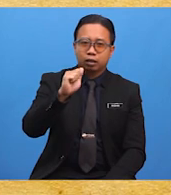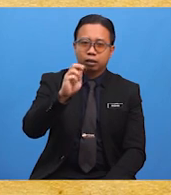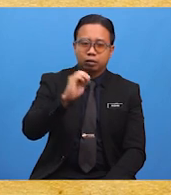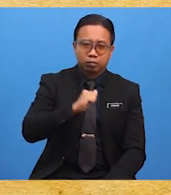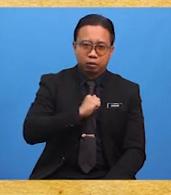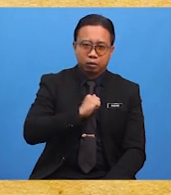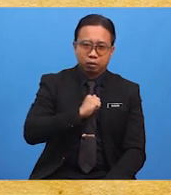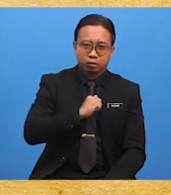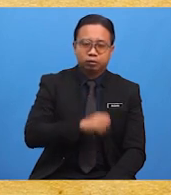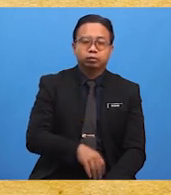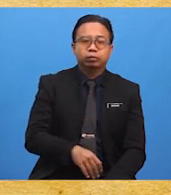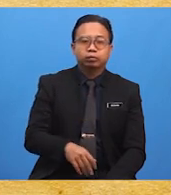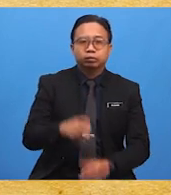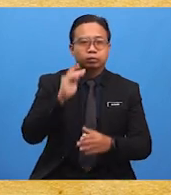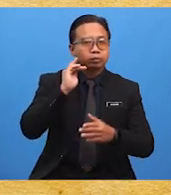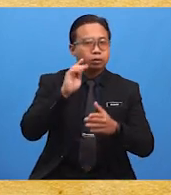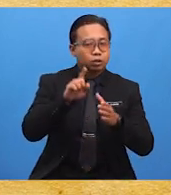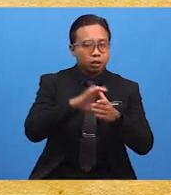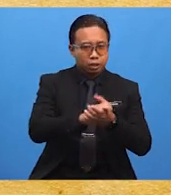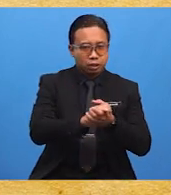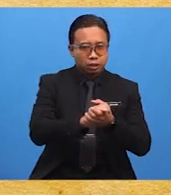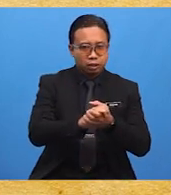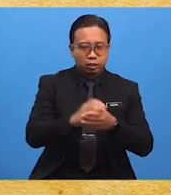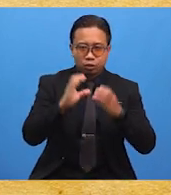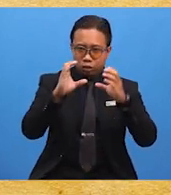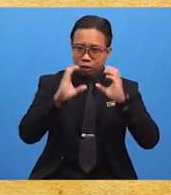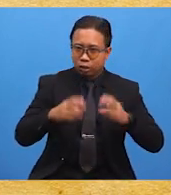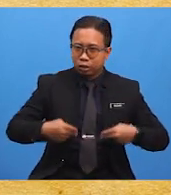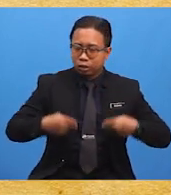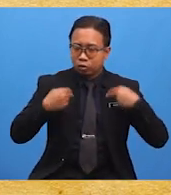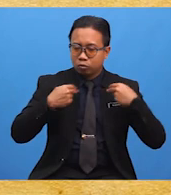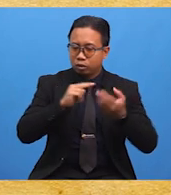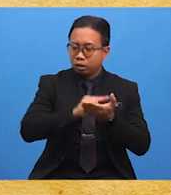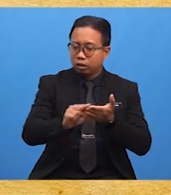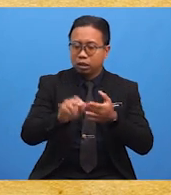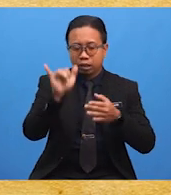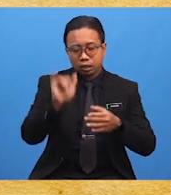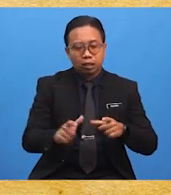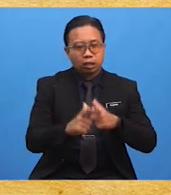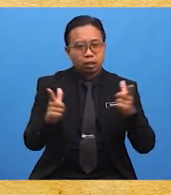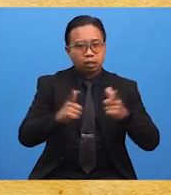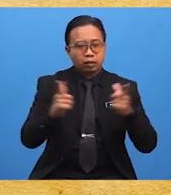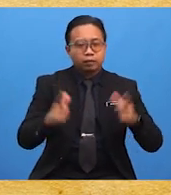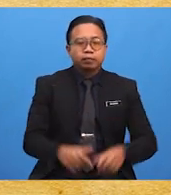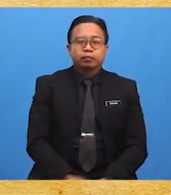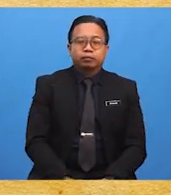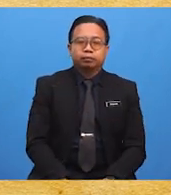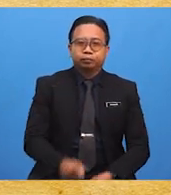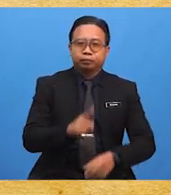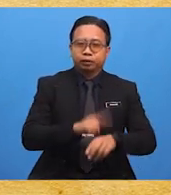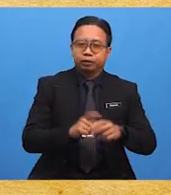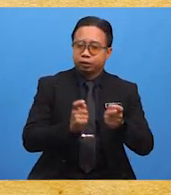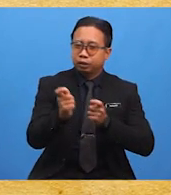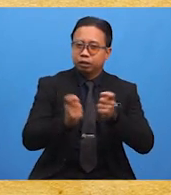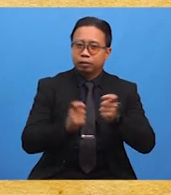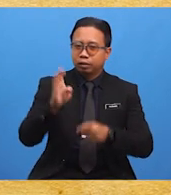kepercayaan, cara hidup dan nilai yang berbeza-beza. semasa pentadbiran British,